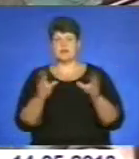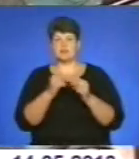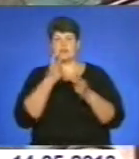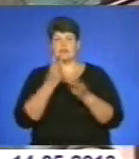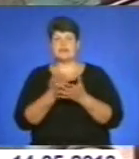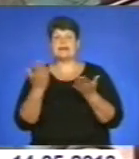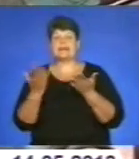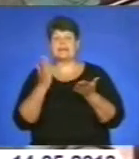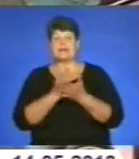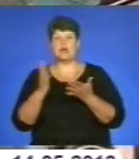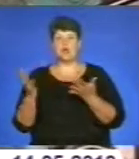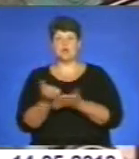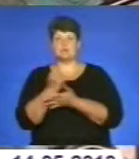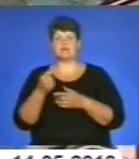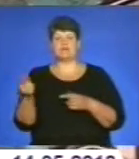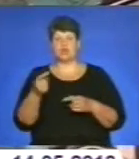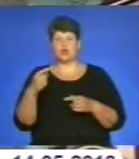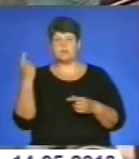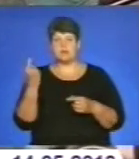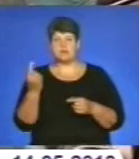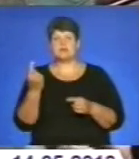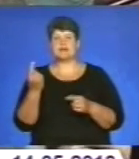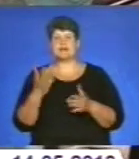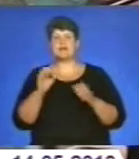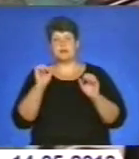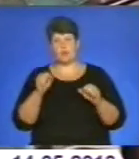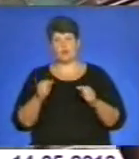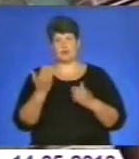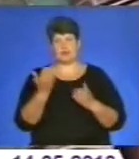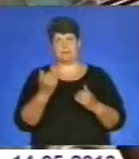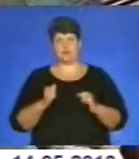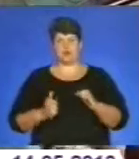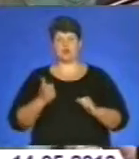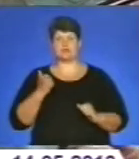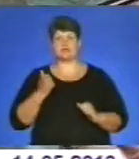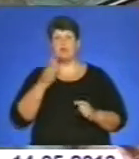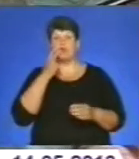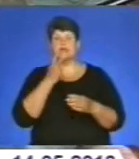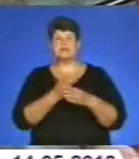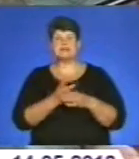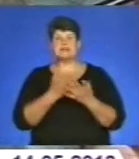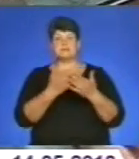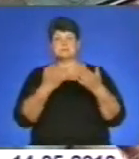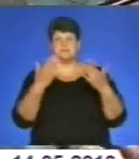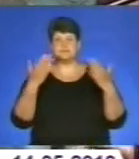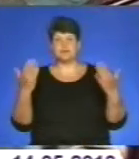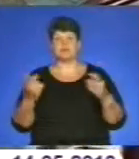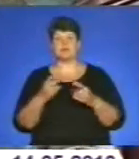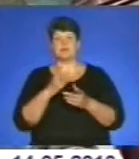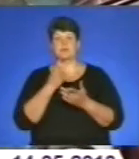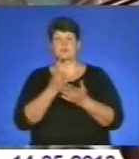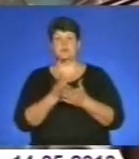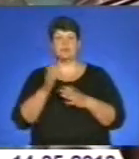є успіхи на Тернопіллі, і дійсно ми можемо тільки ними гордитися. Подивілися ми експозиції, подивілися виставки,